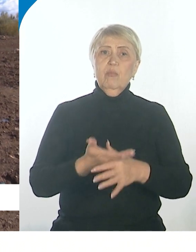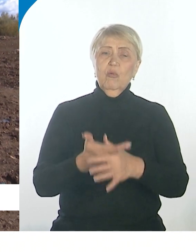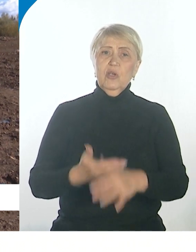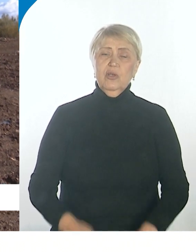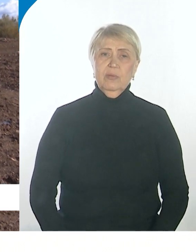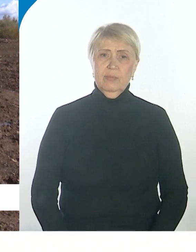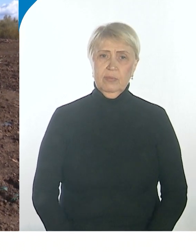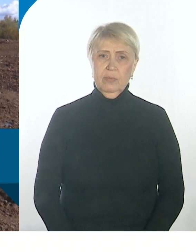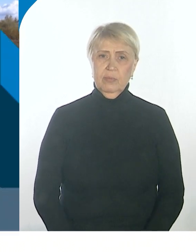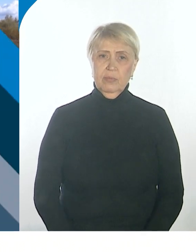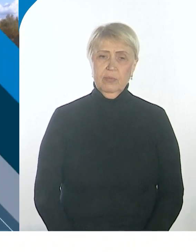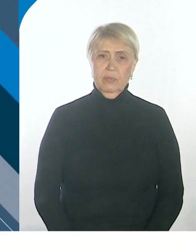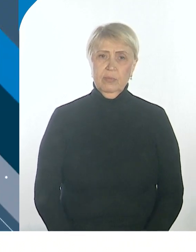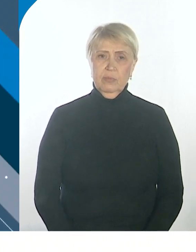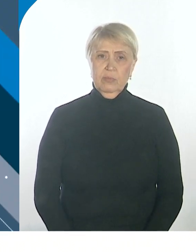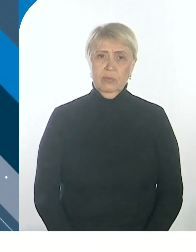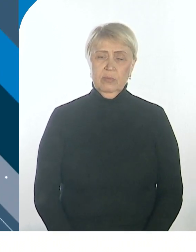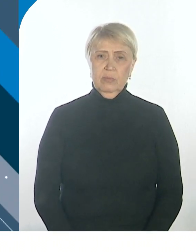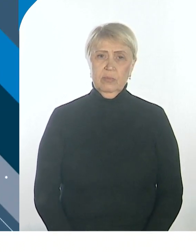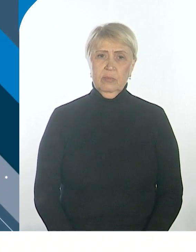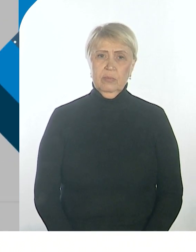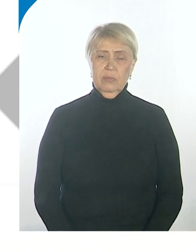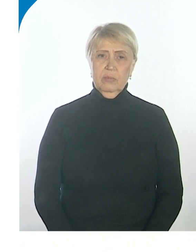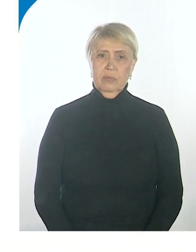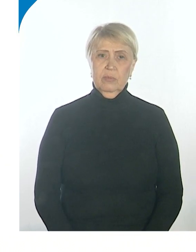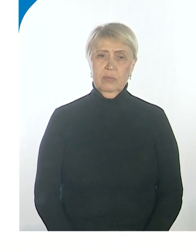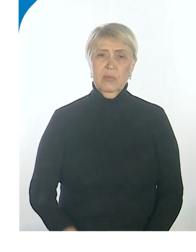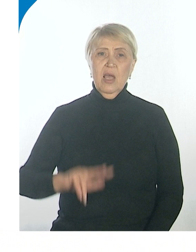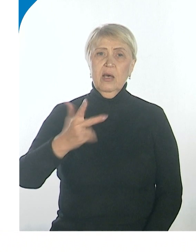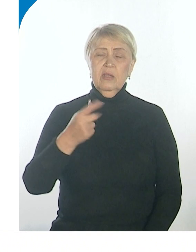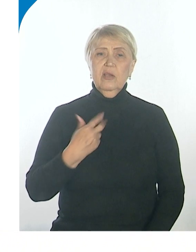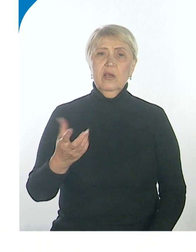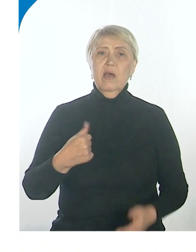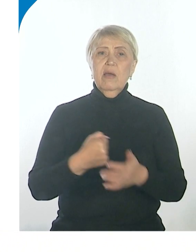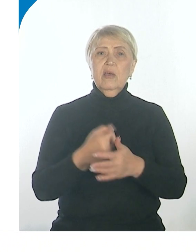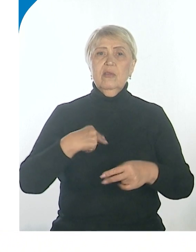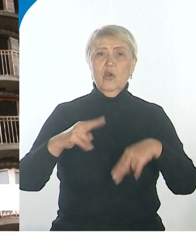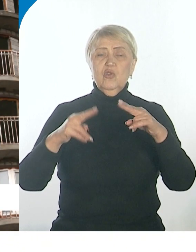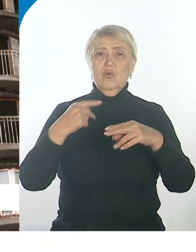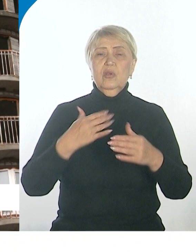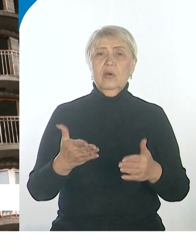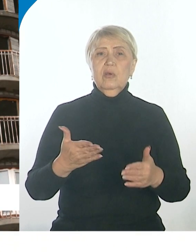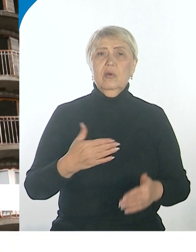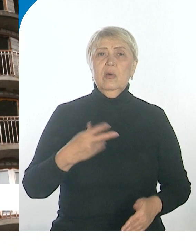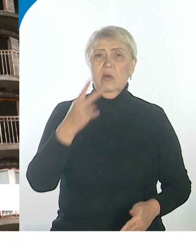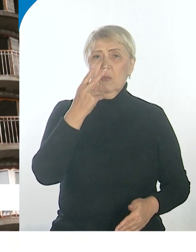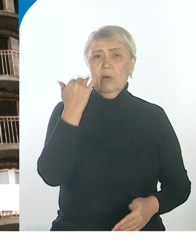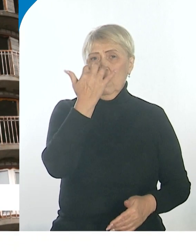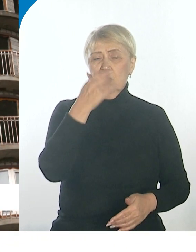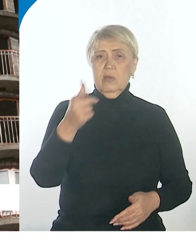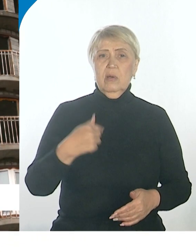Максим Артиков. Смотри Хабаровск. Две недостроенных высотки на Трехгорной долгие годы мозолят глаза хабаровчанам.